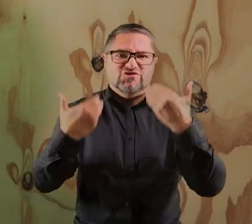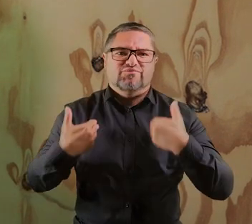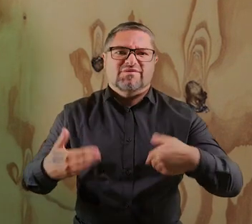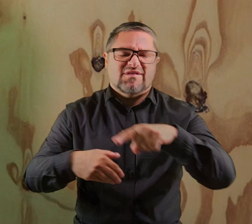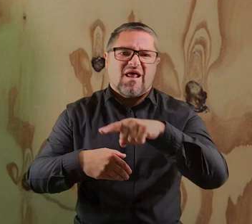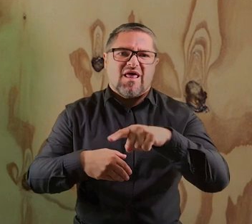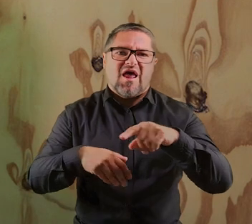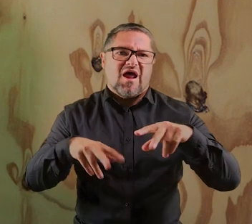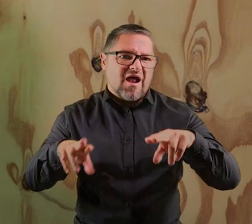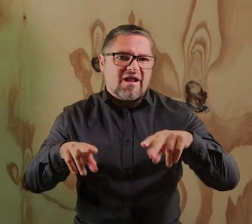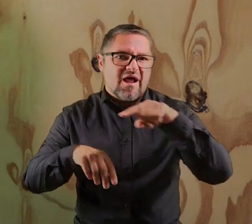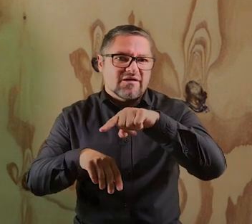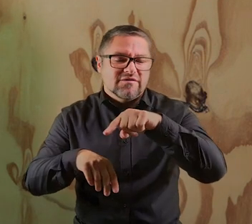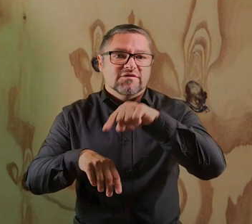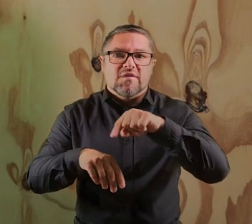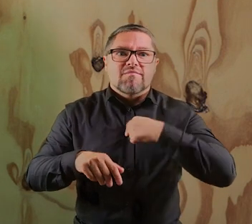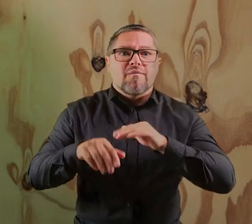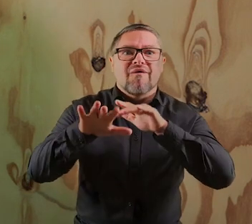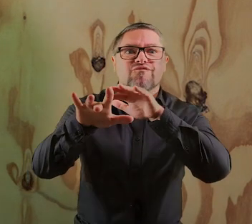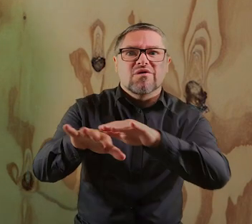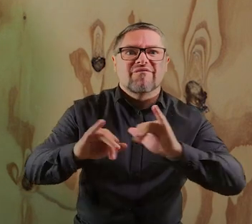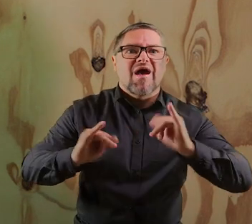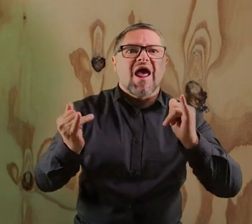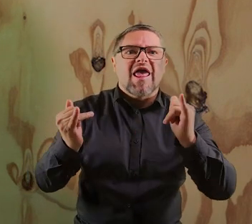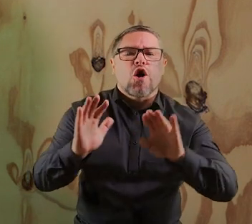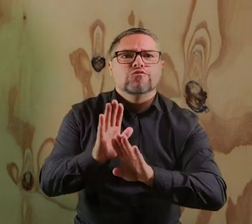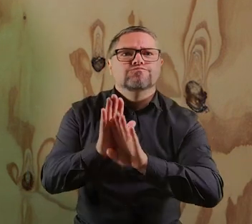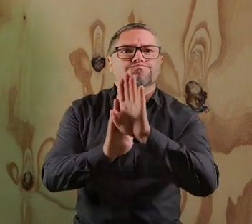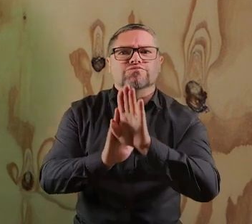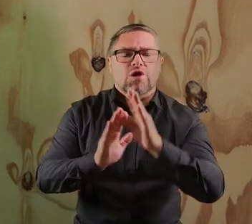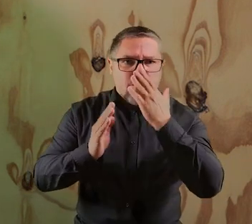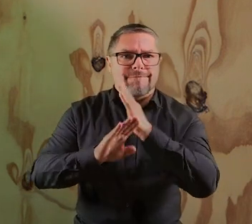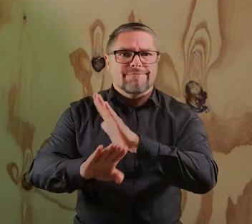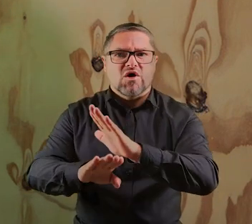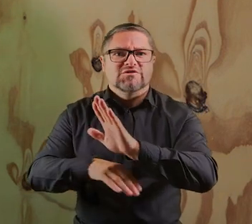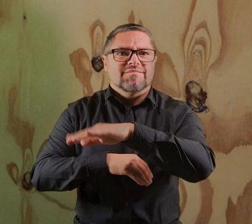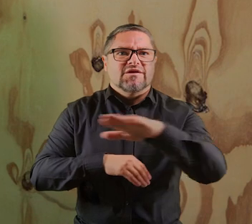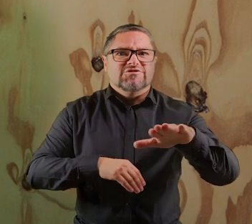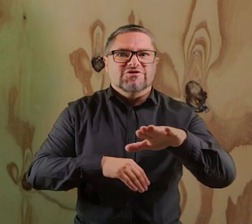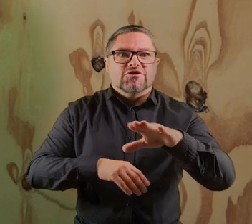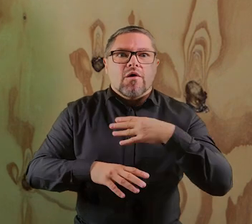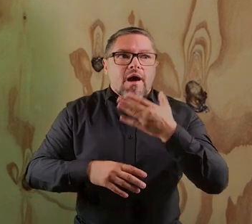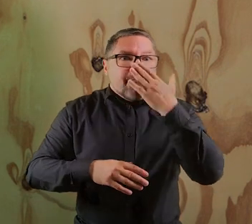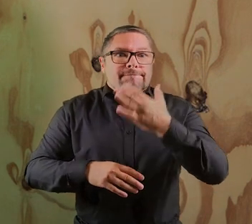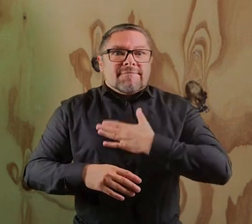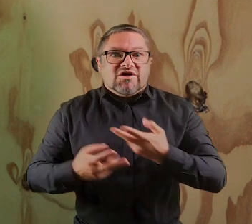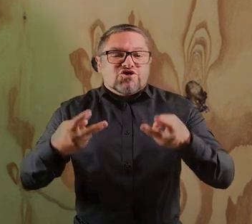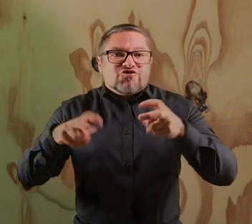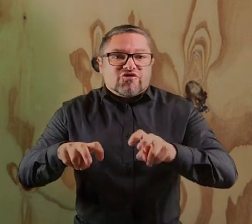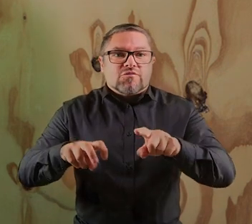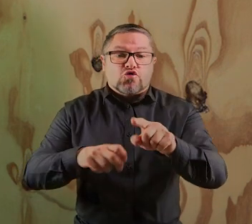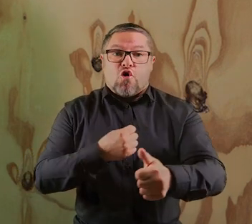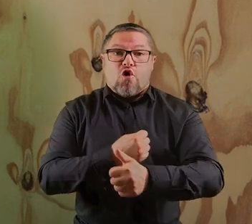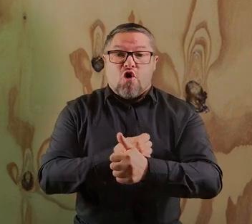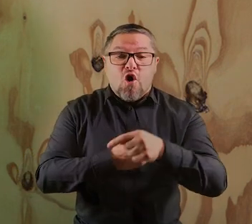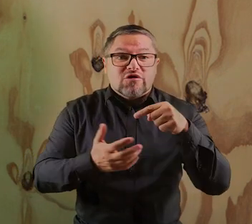dziecięcą, że razem mamy ogromny wpływ i podnosimy jakość i zaszczepiamy pasję w dzieciach. Przede